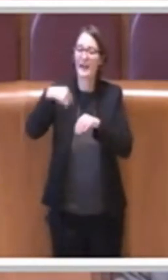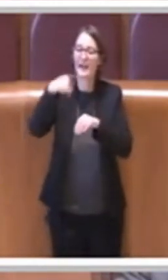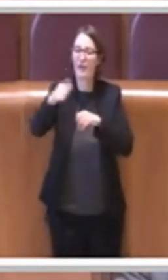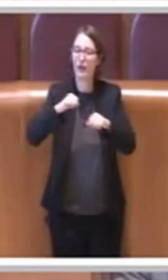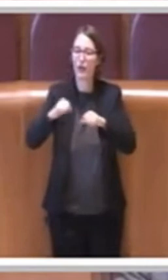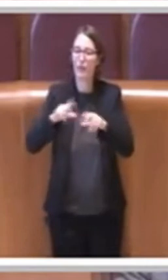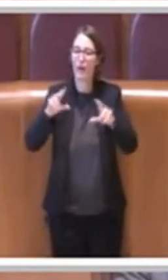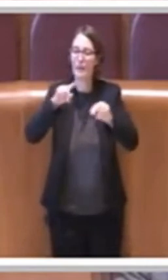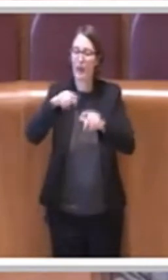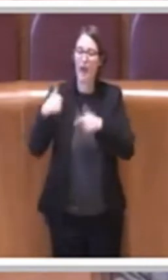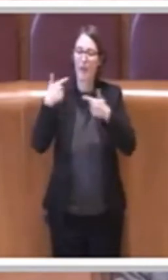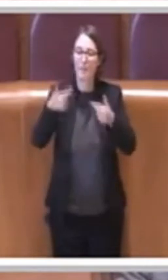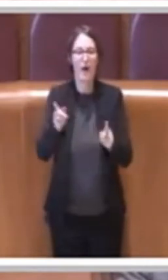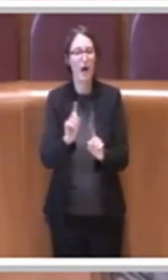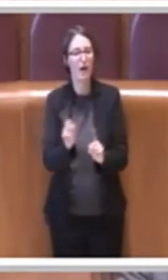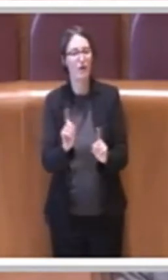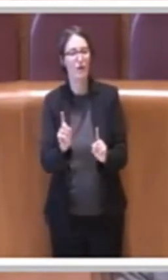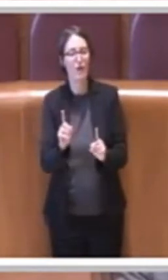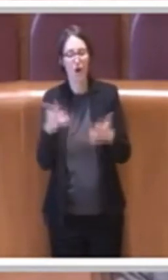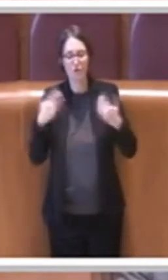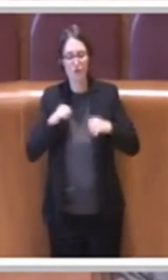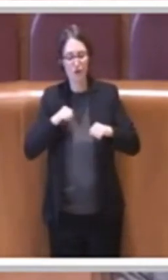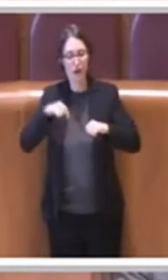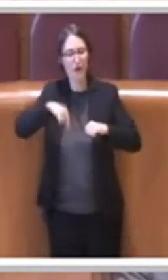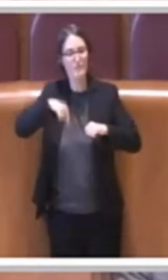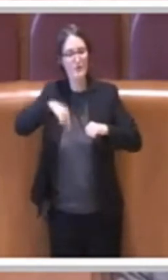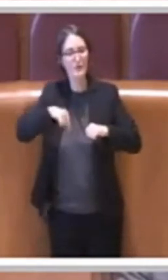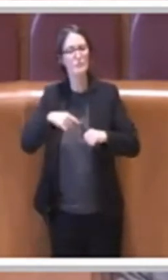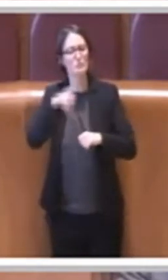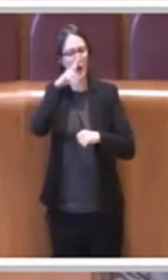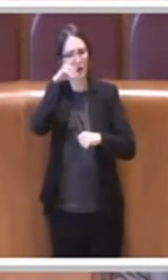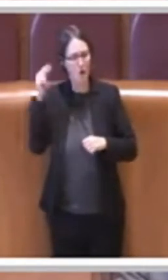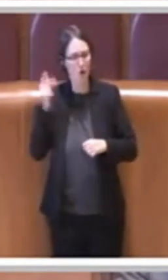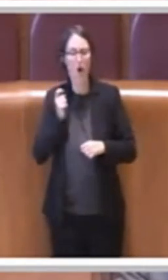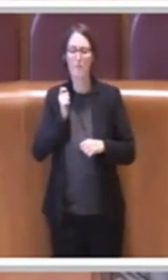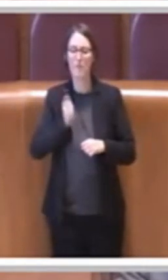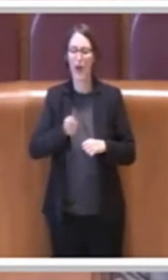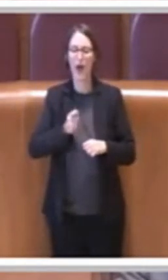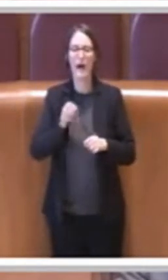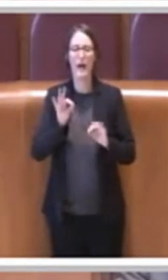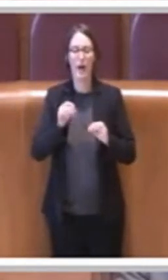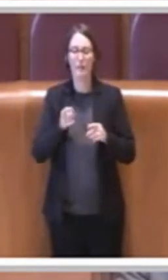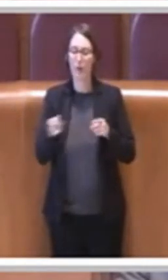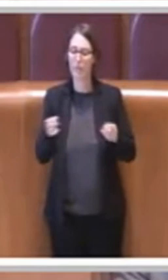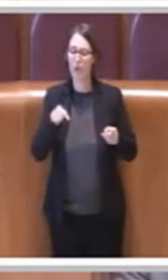paga esattamente nel corso di questa amministrazione.